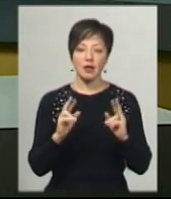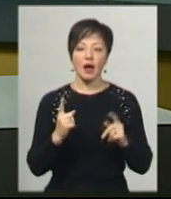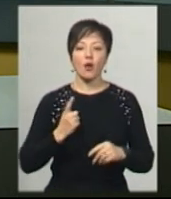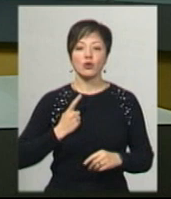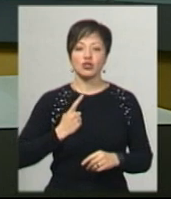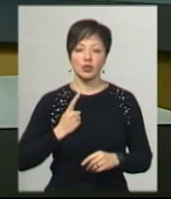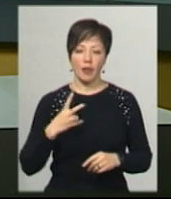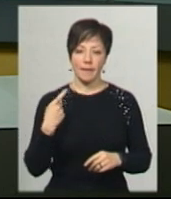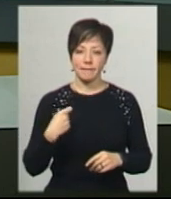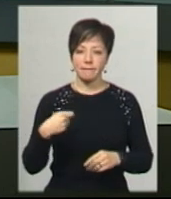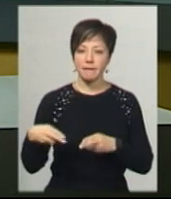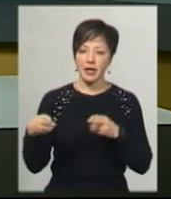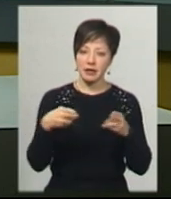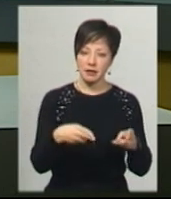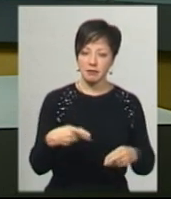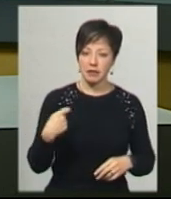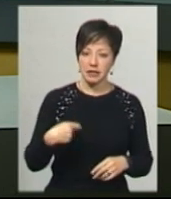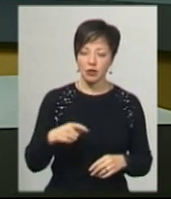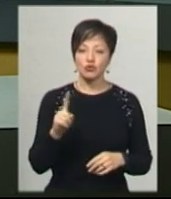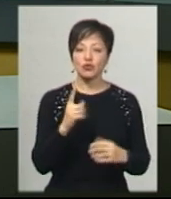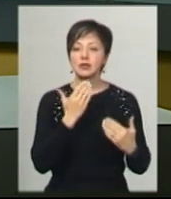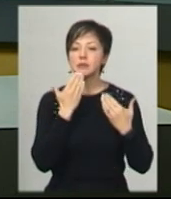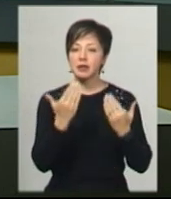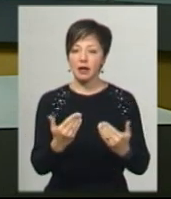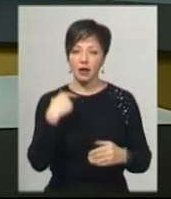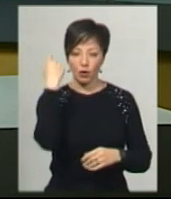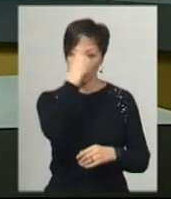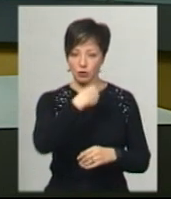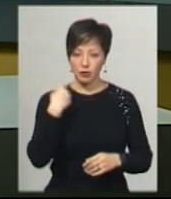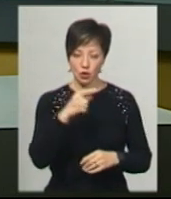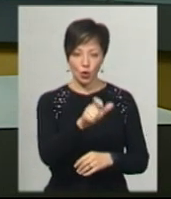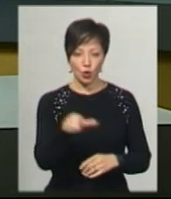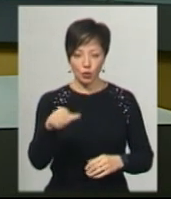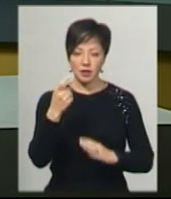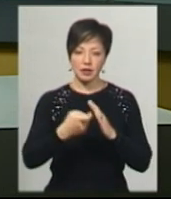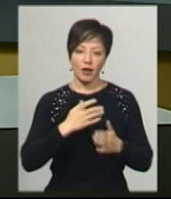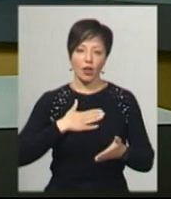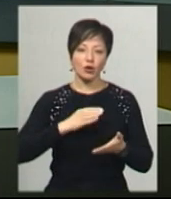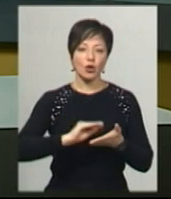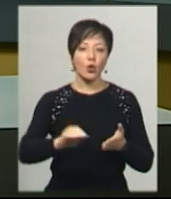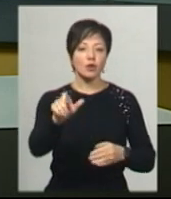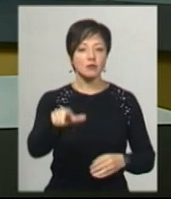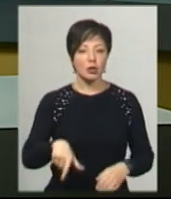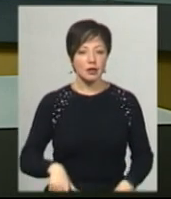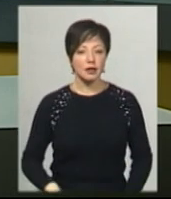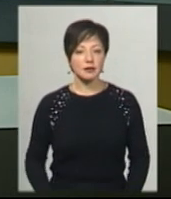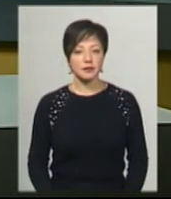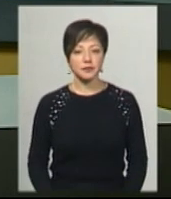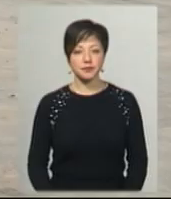очікували на приїзд гаранта, що спитали особисто давідківчани, дізнавалась моя колега Анастасія Збродова.